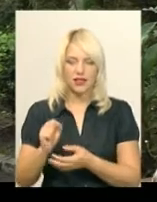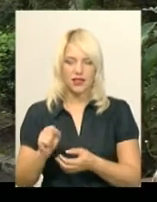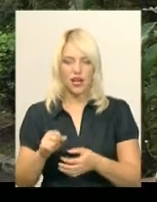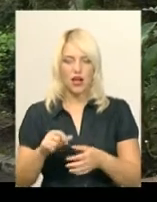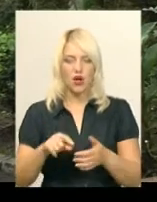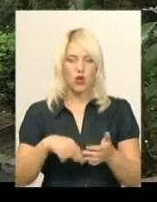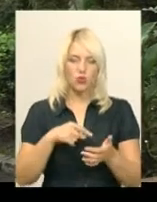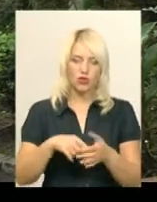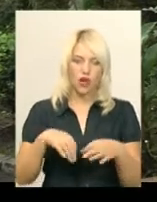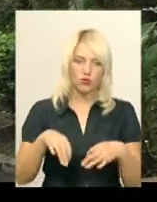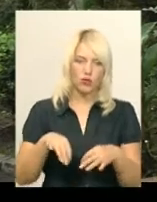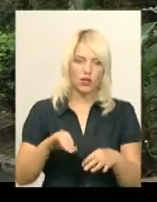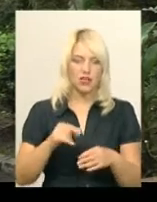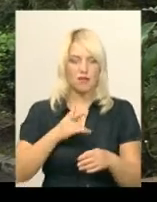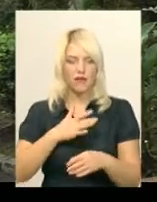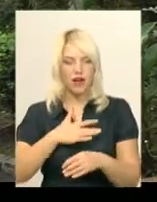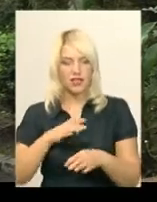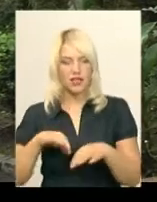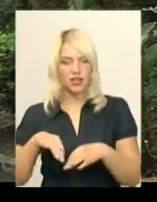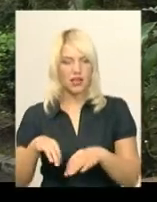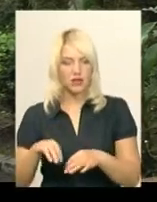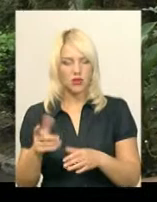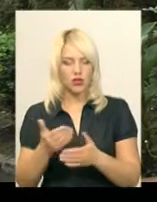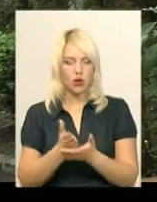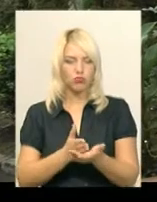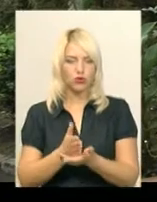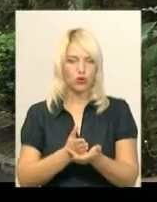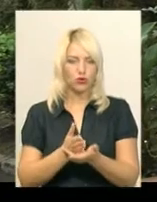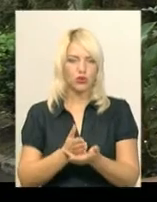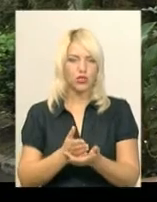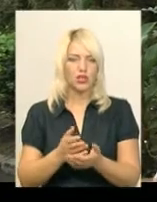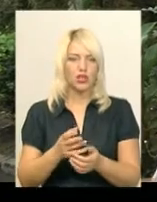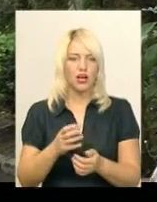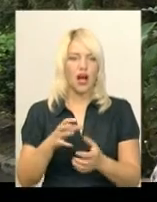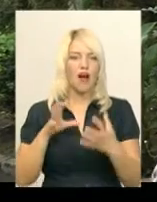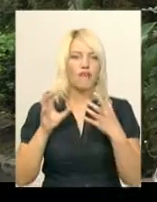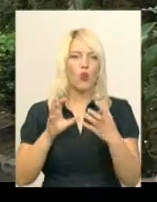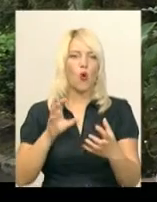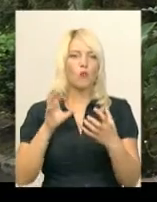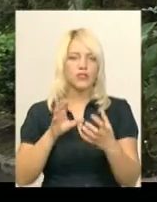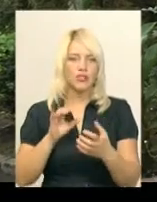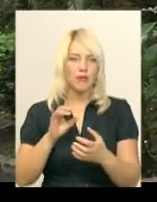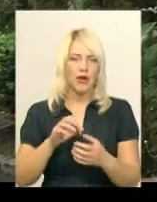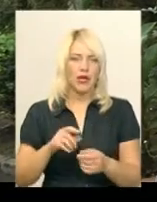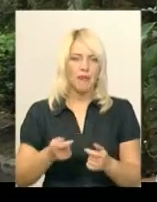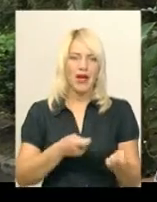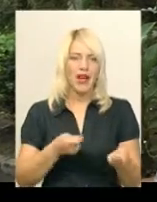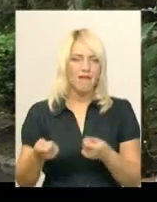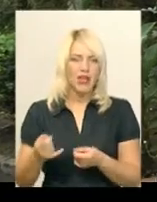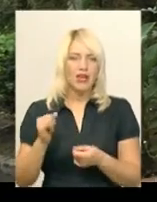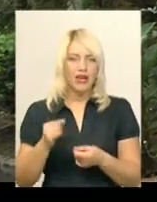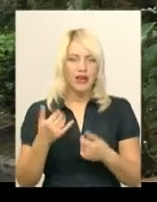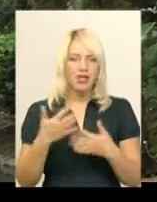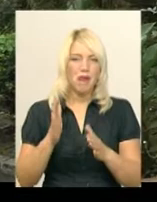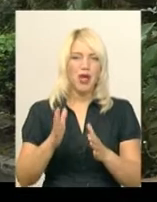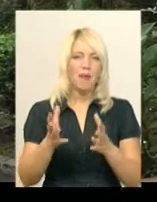приватному транспорті, який обслуговує більшу частину маршрутів міста, автобусних перевезень. І безпосередньо буде вже